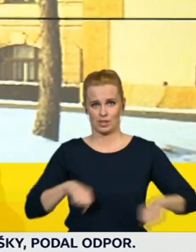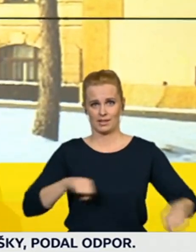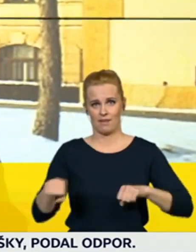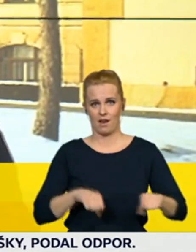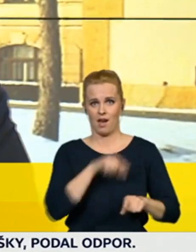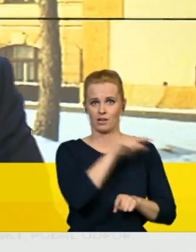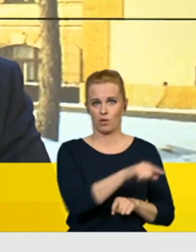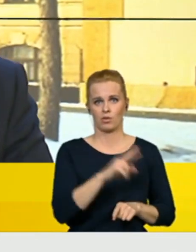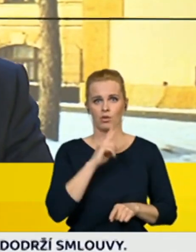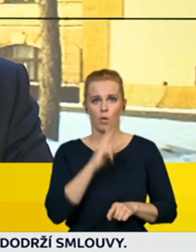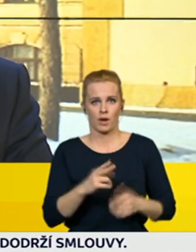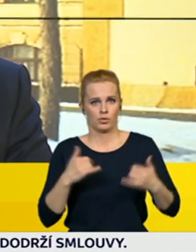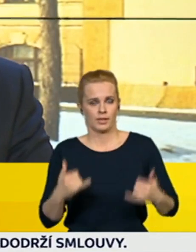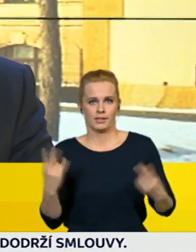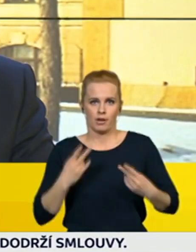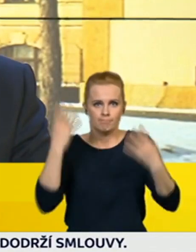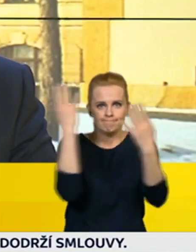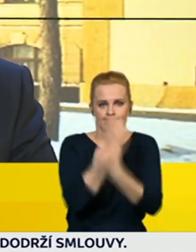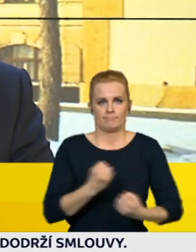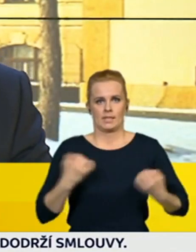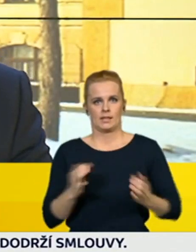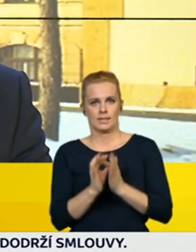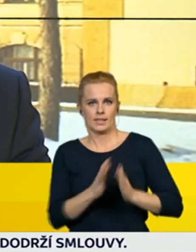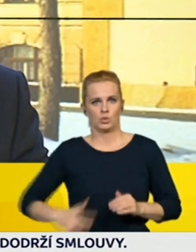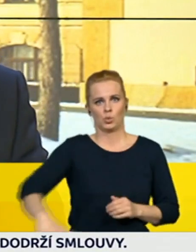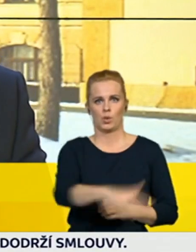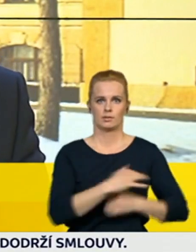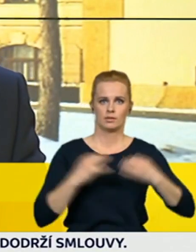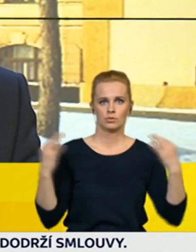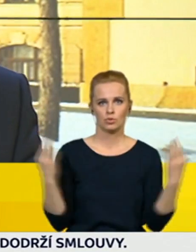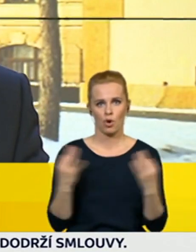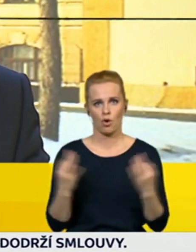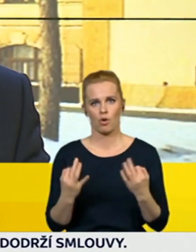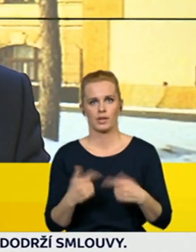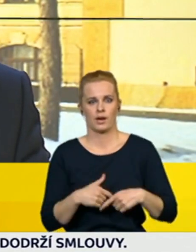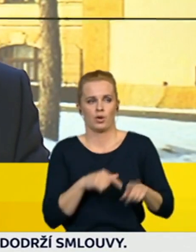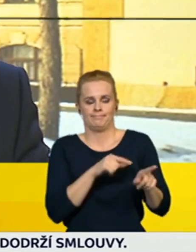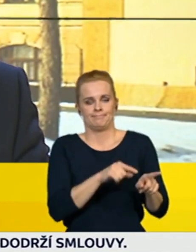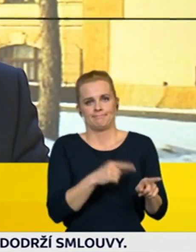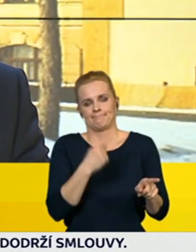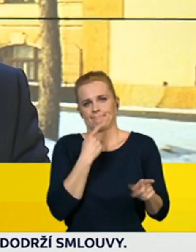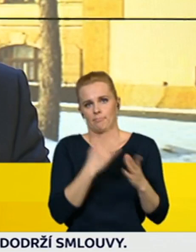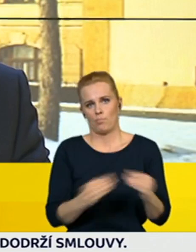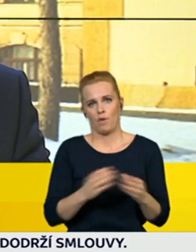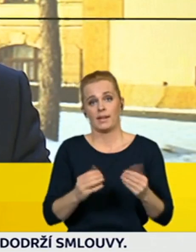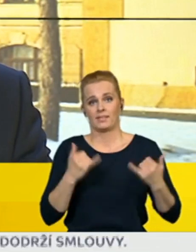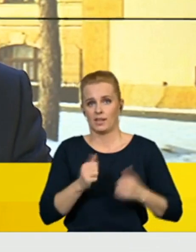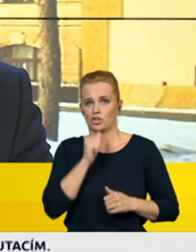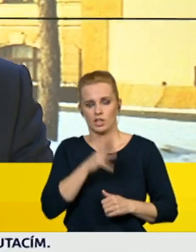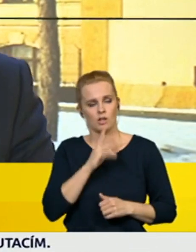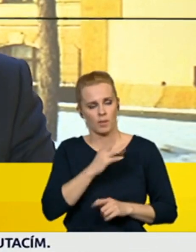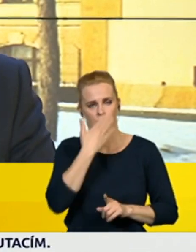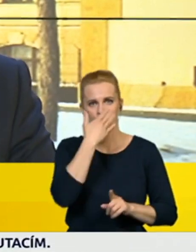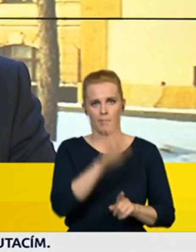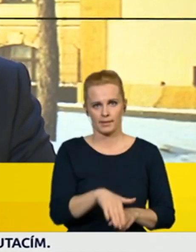zklíčen z té aktuální situace a popisoval tu situaci v nedobrých číslech a slovech. Takže